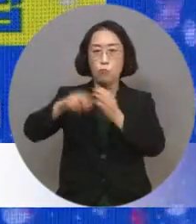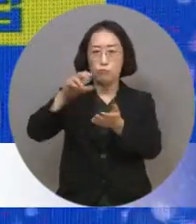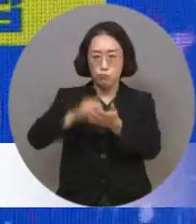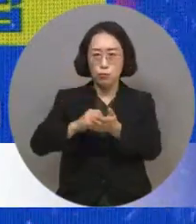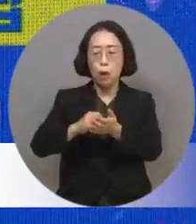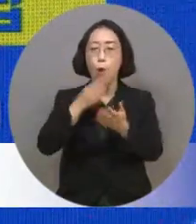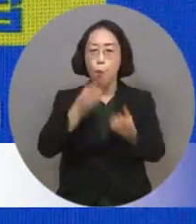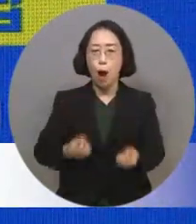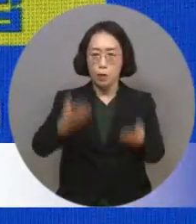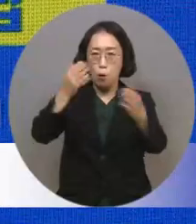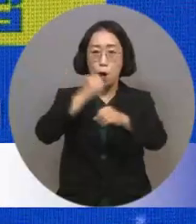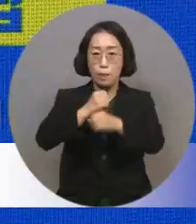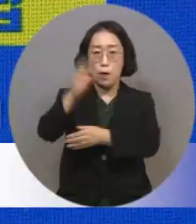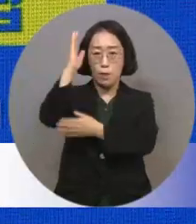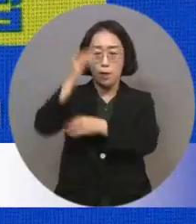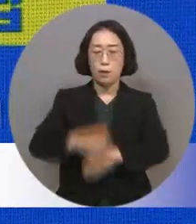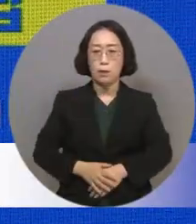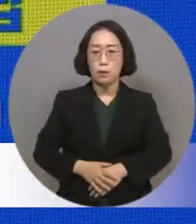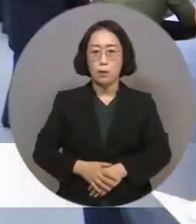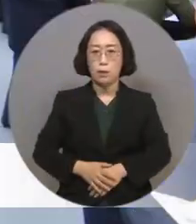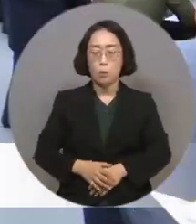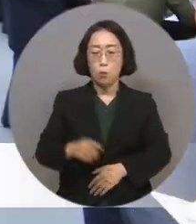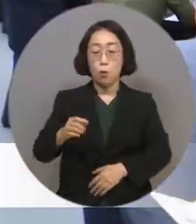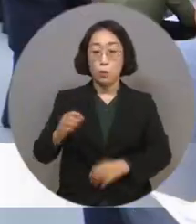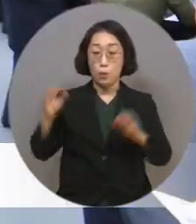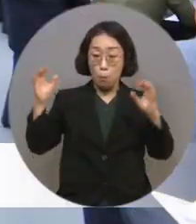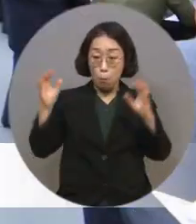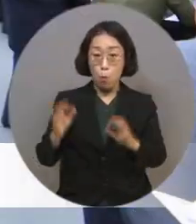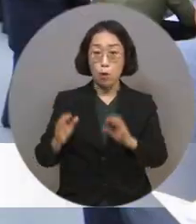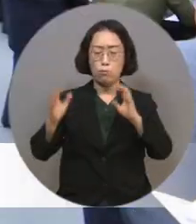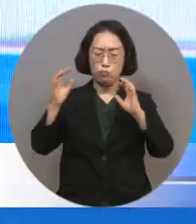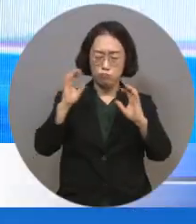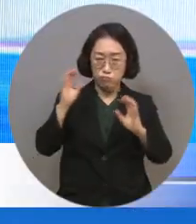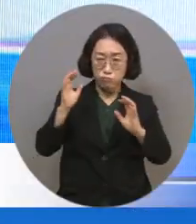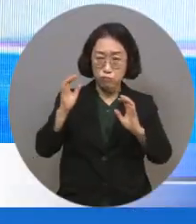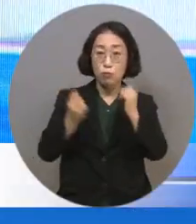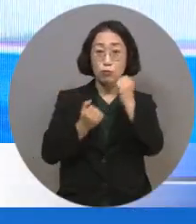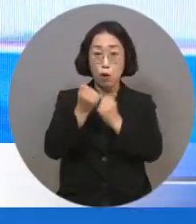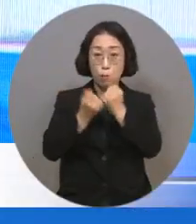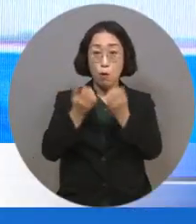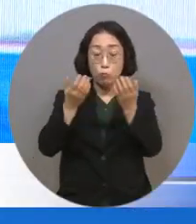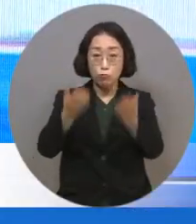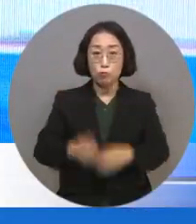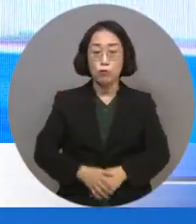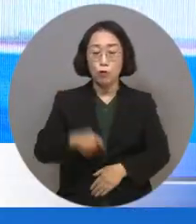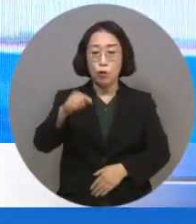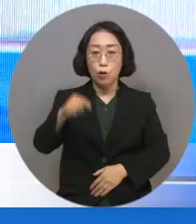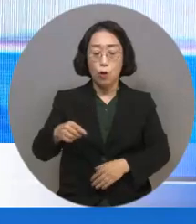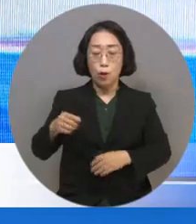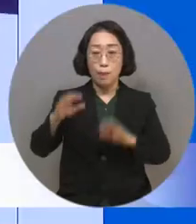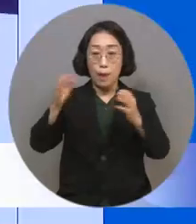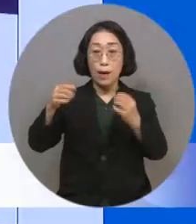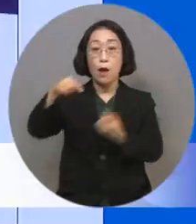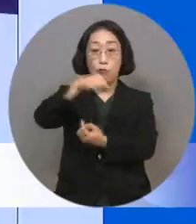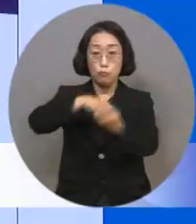주제로 장흥통합우가커메이션센터에서 진행된 설명회는 전남 국리부대 용역기관